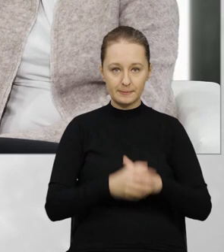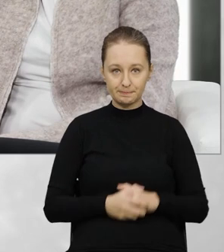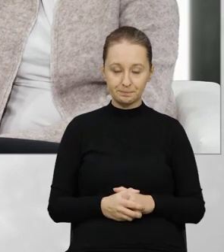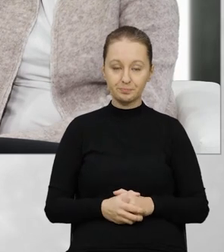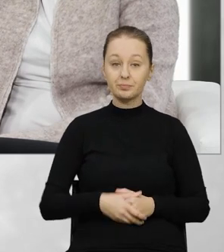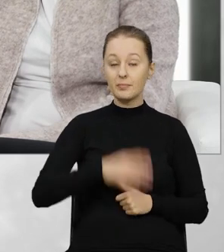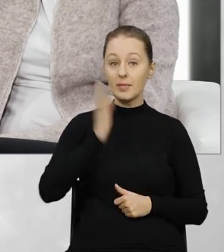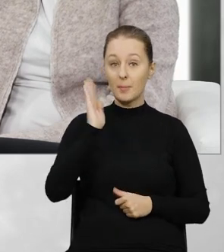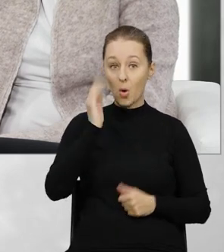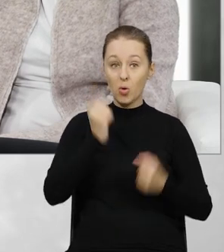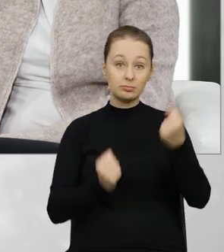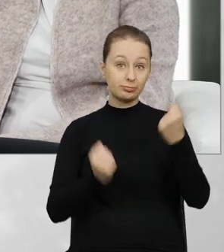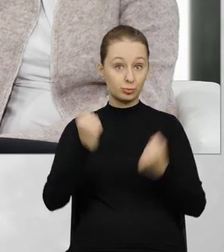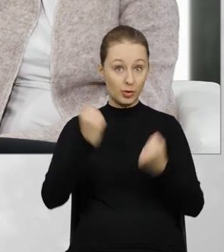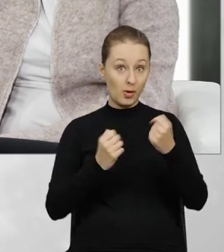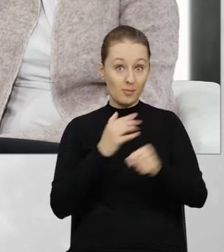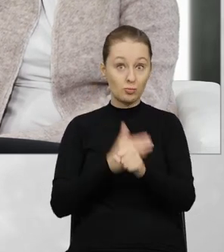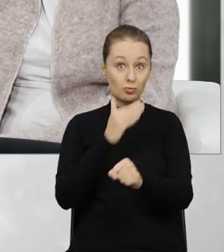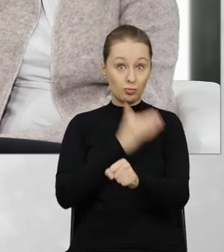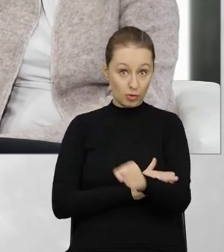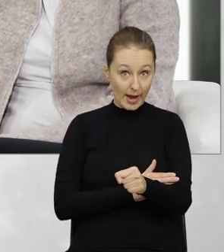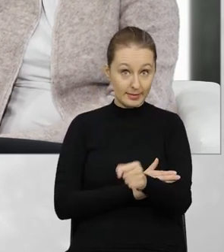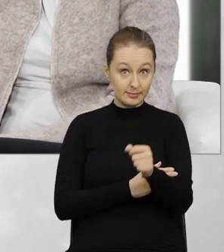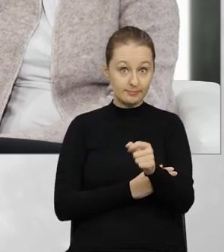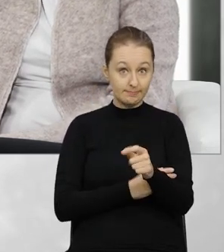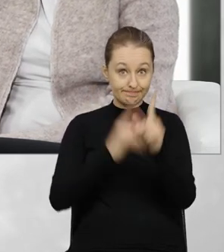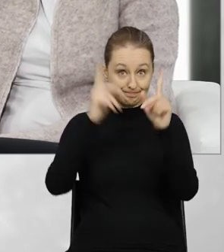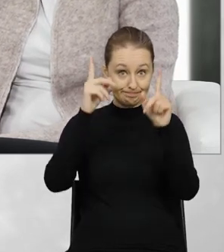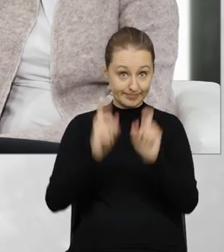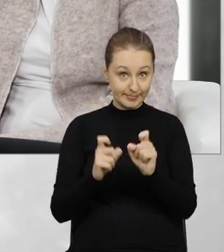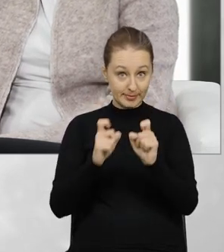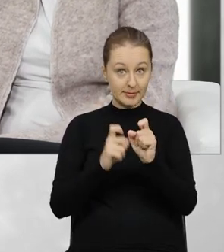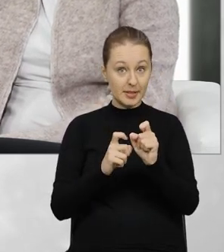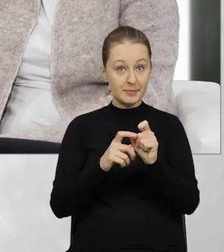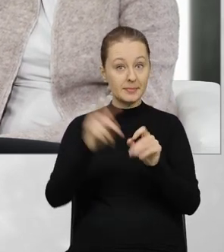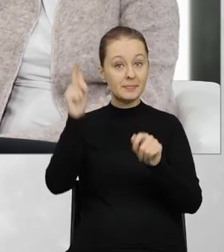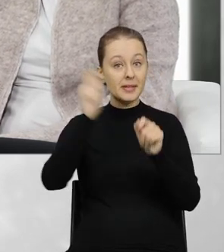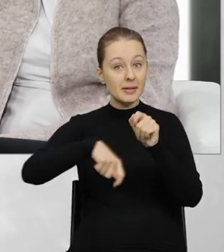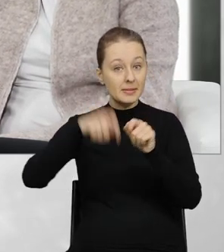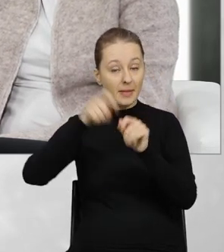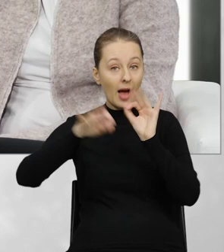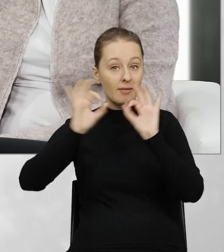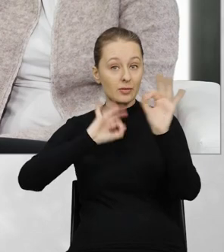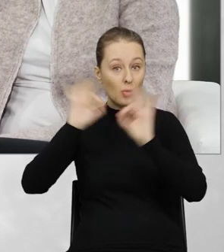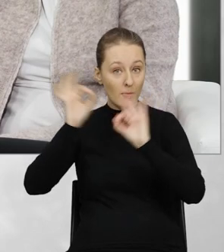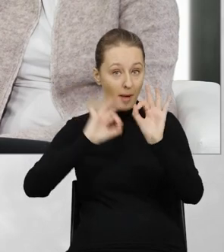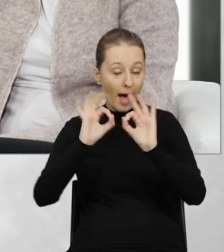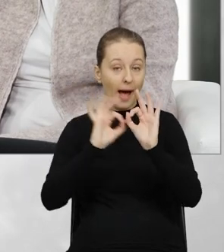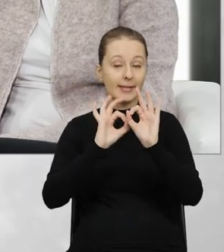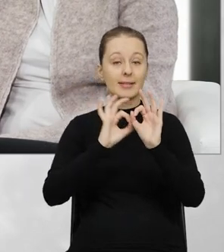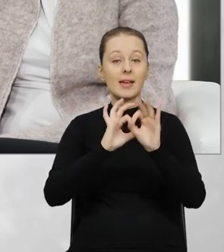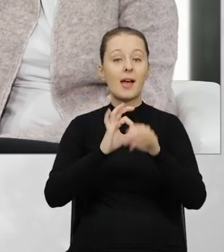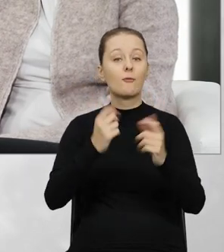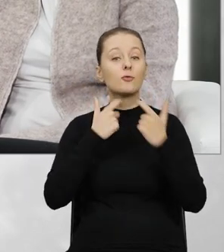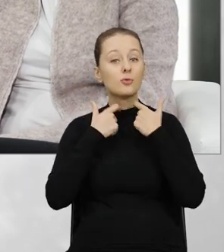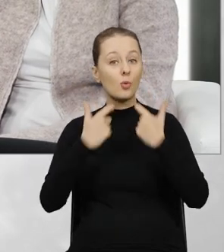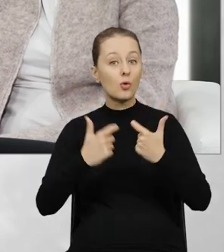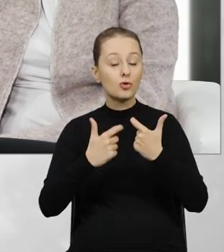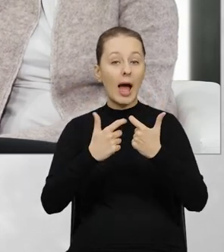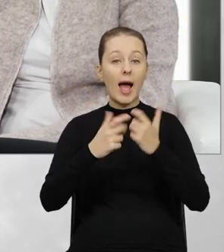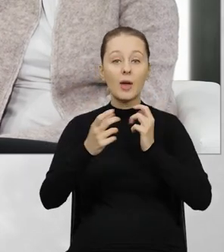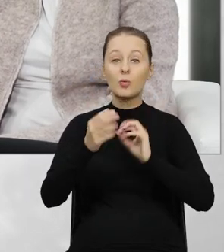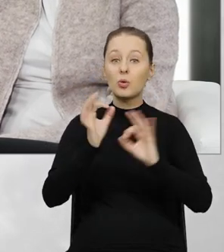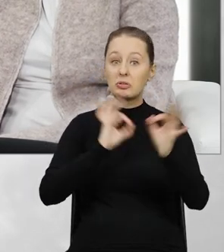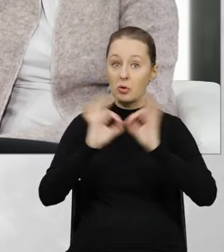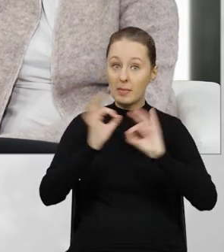Następnie przewoźnik przed rozpoczęciem przewozu aktualizuje informacje zawarte w zgłoszeniu